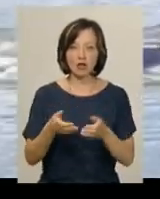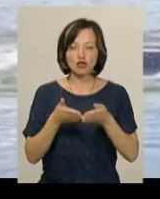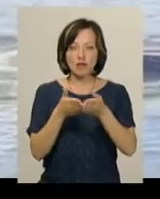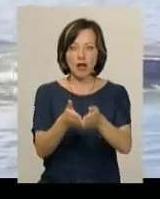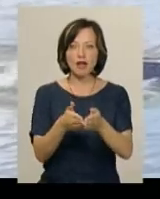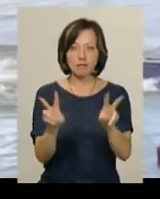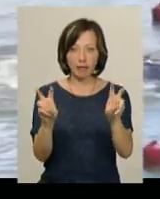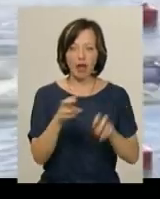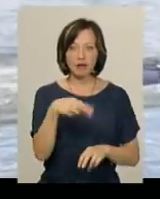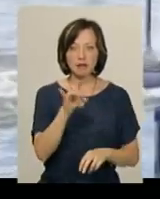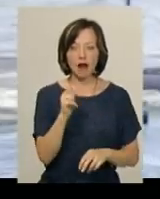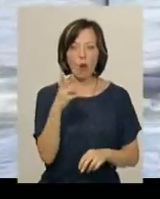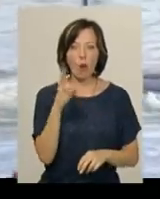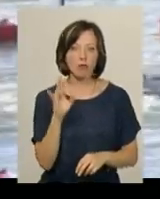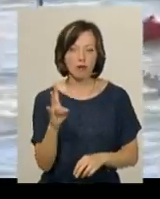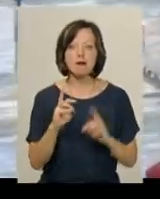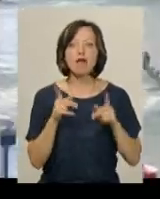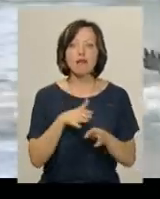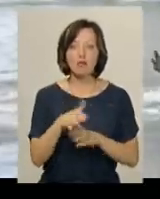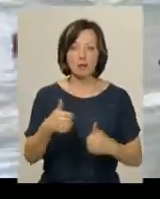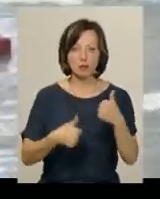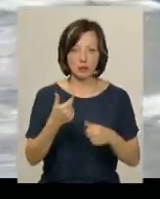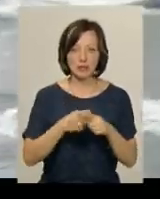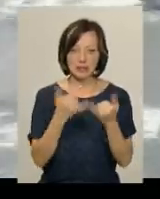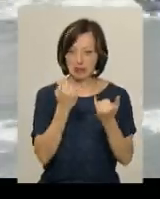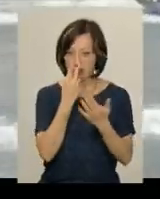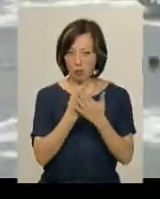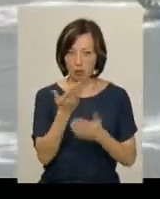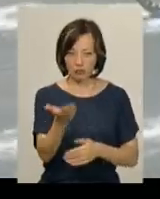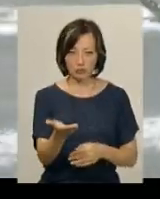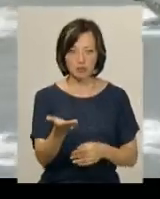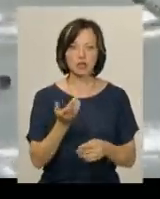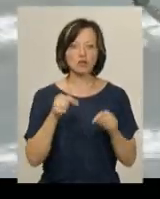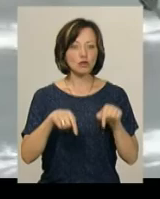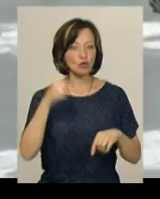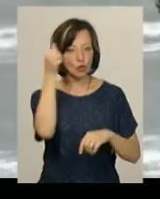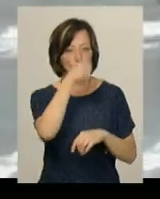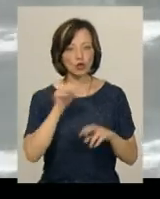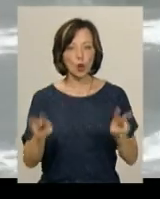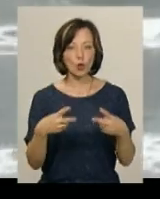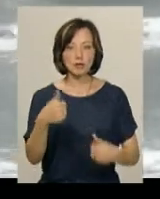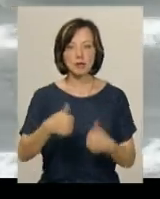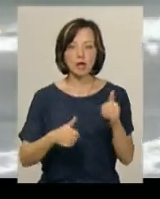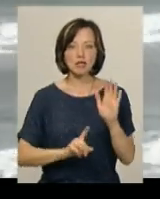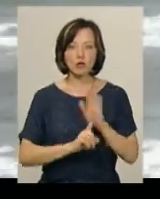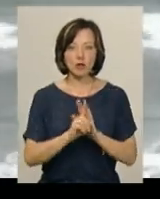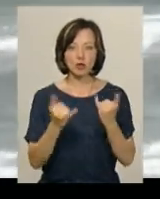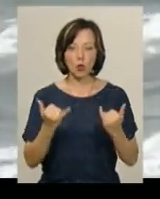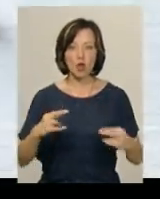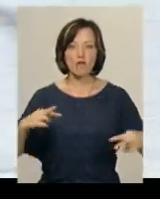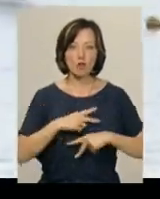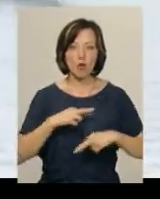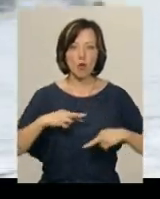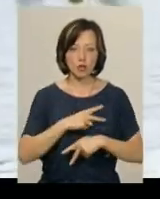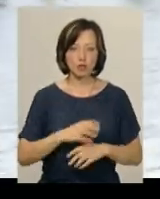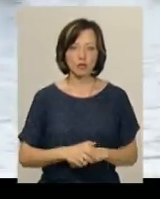«Дракон». Як відбуваються перегони на такі в човнах, ви зараз можете бачити. Цьогорічні клубні змагання стартували сьогодні в Угорщині